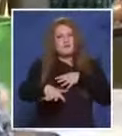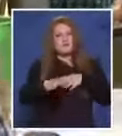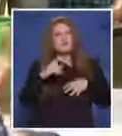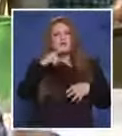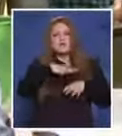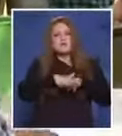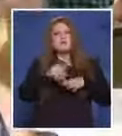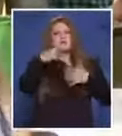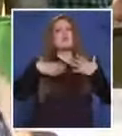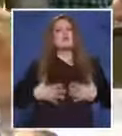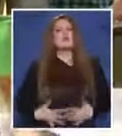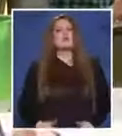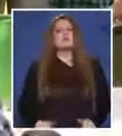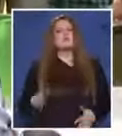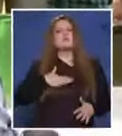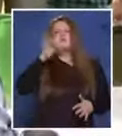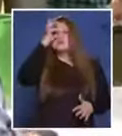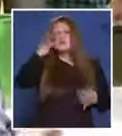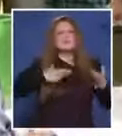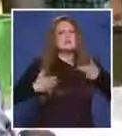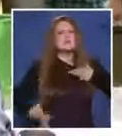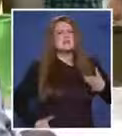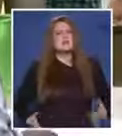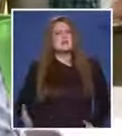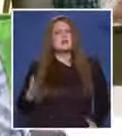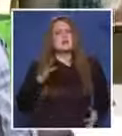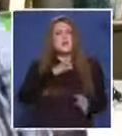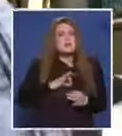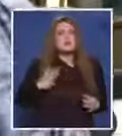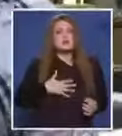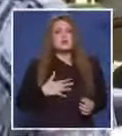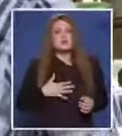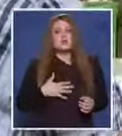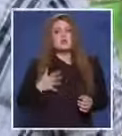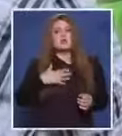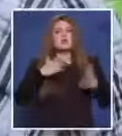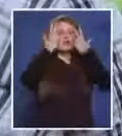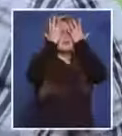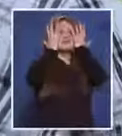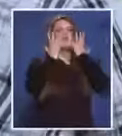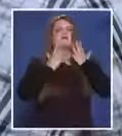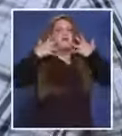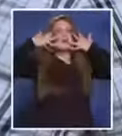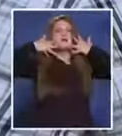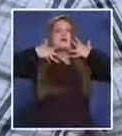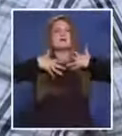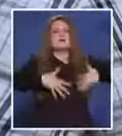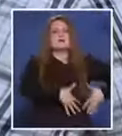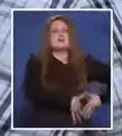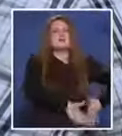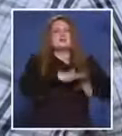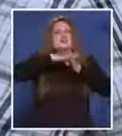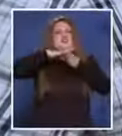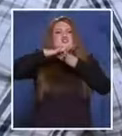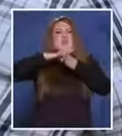Опишете тялото му, имаше ли сини ни, нямаше ли? Имаше тук 10-ти лет крът, от тук имаше почърняло,